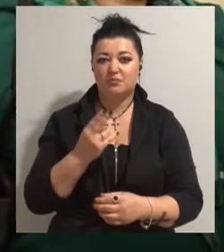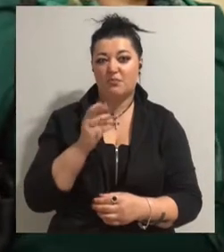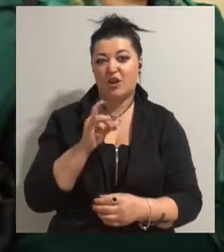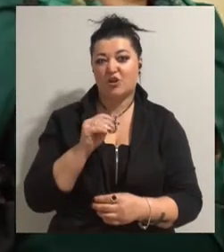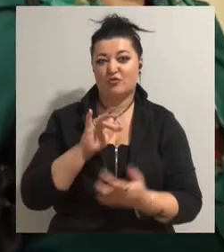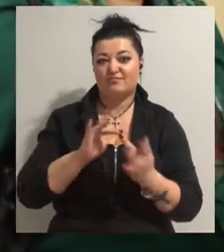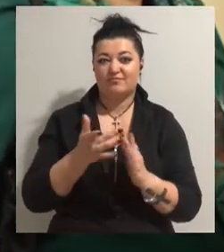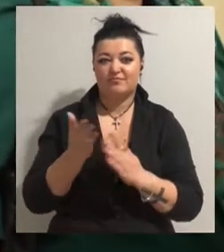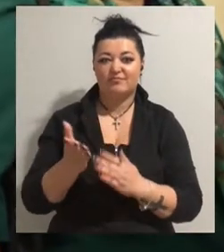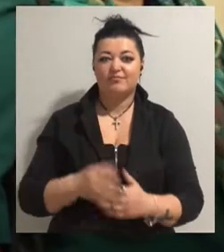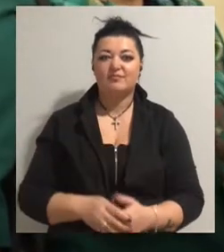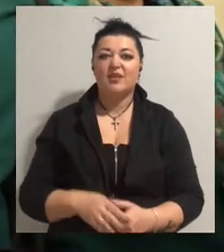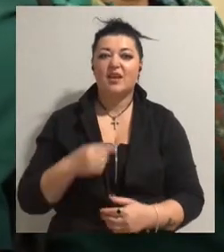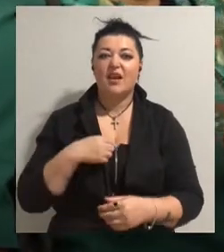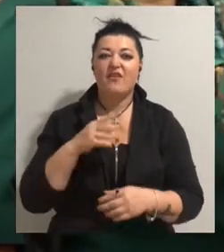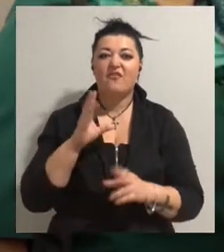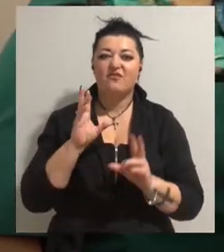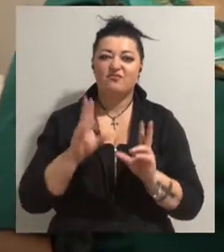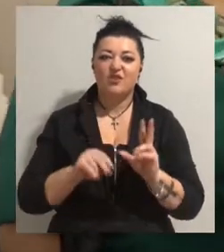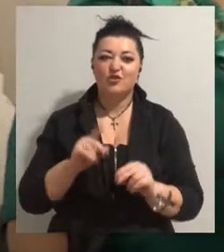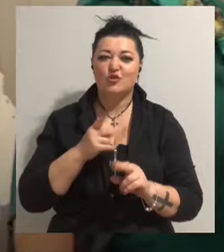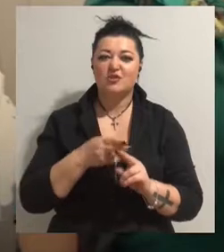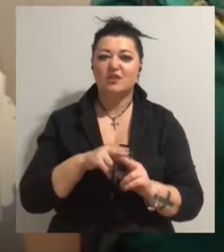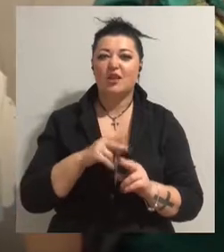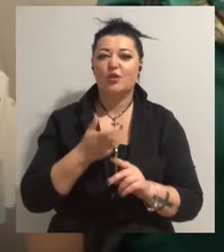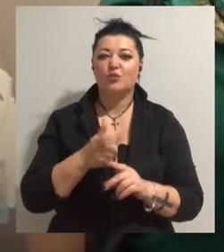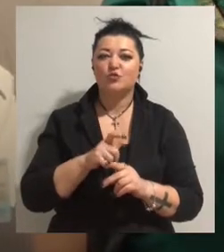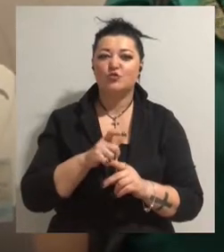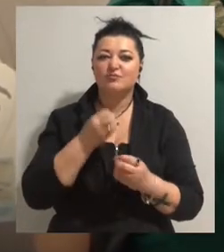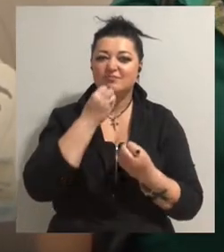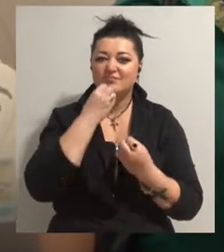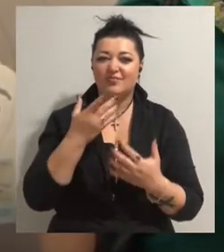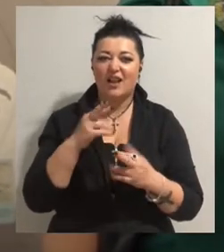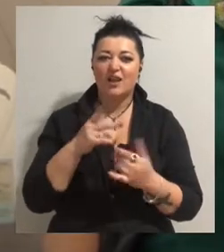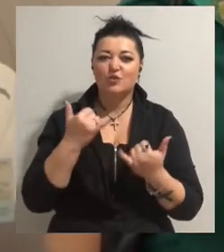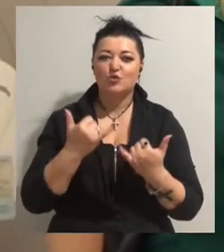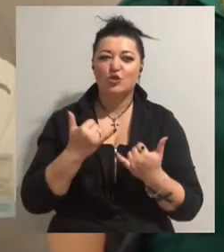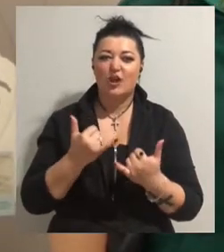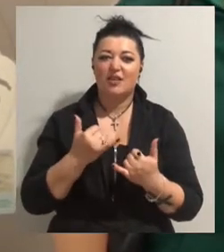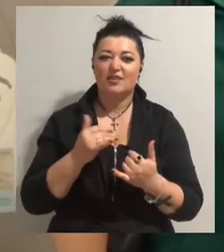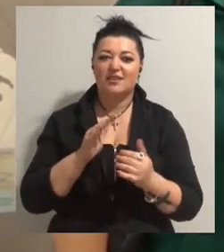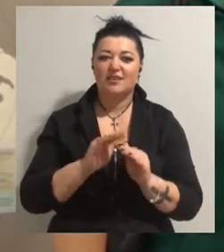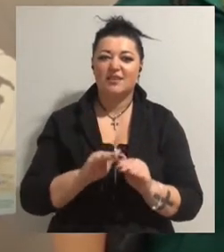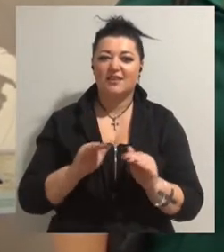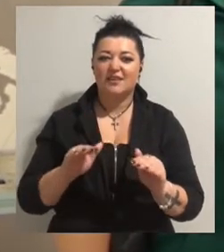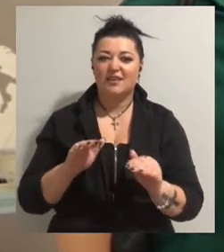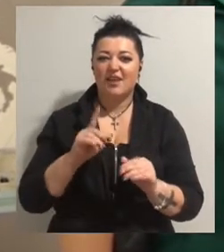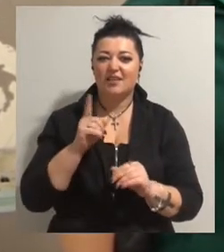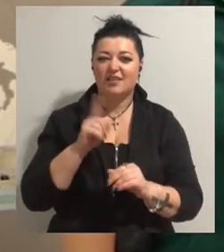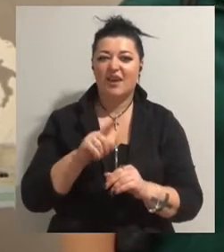Я вважаю, що це дуже гарне оформлення для сучасних дітей, так як вони можуть